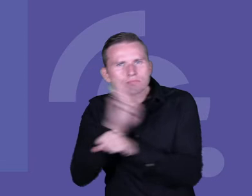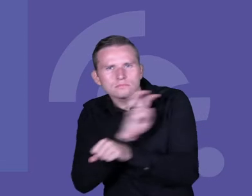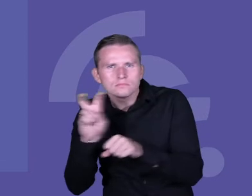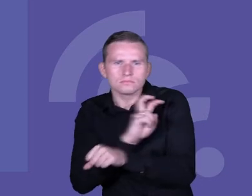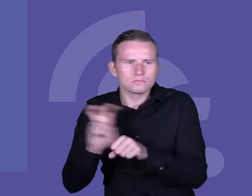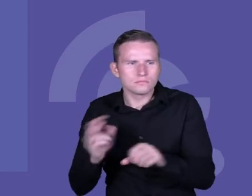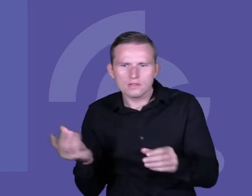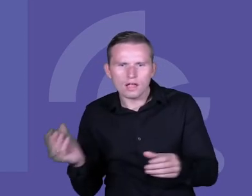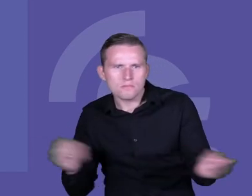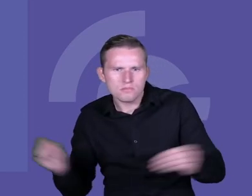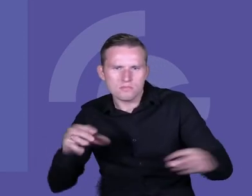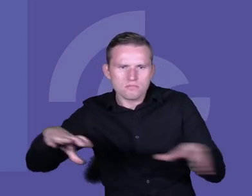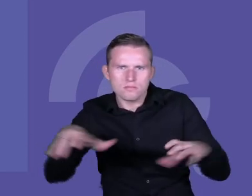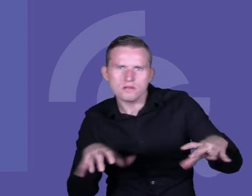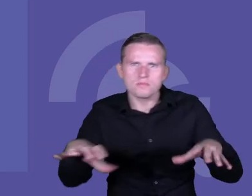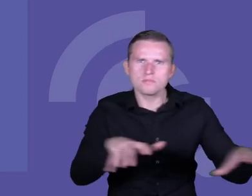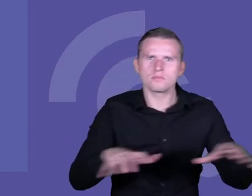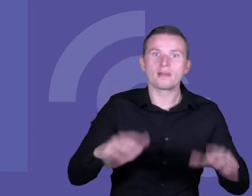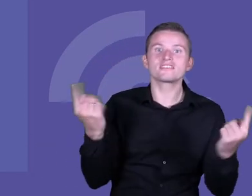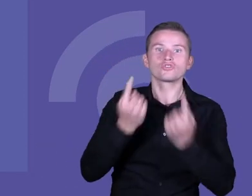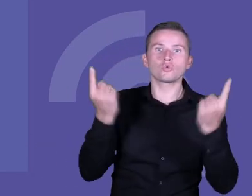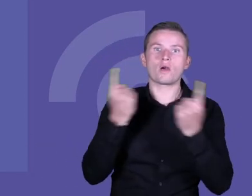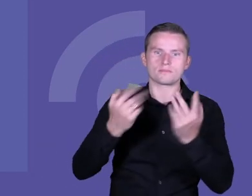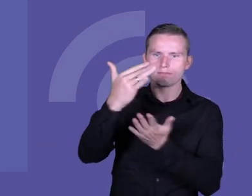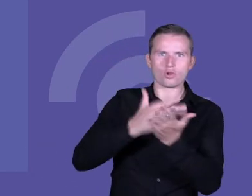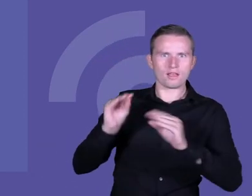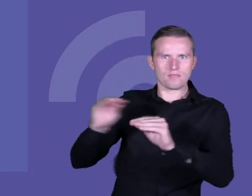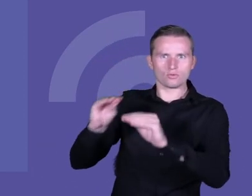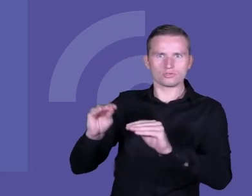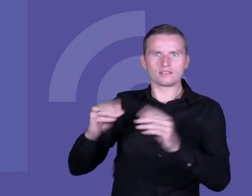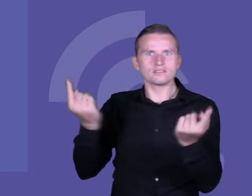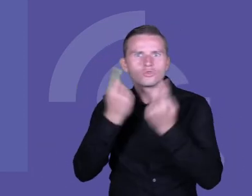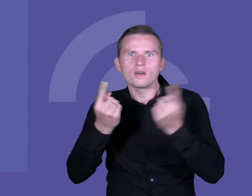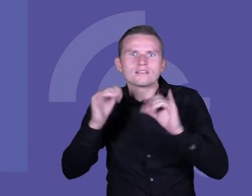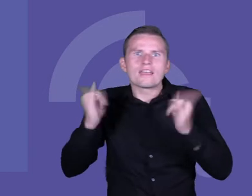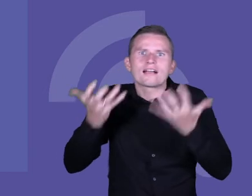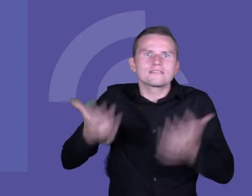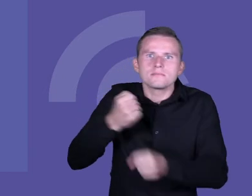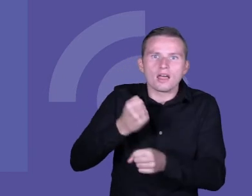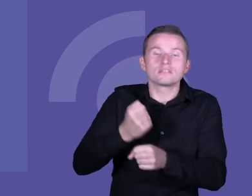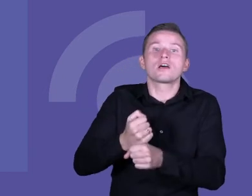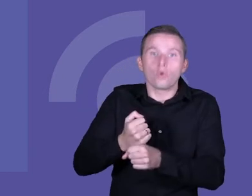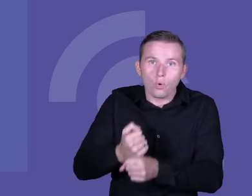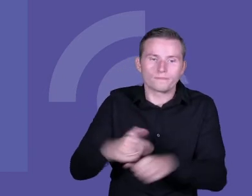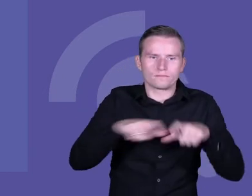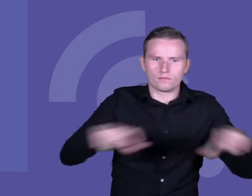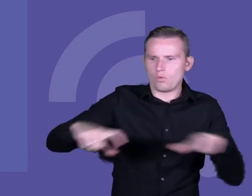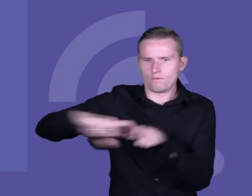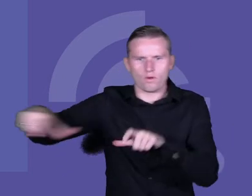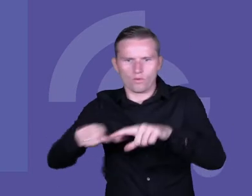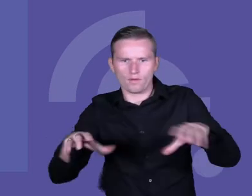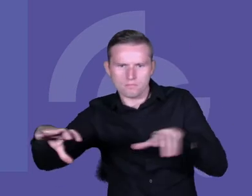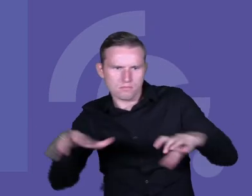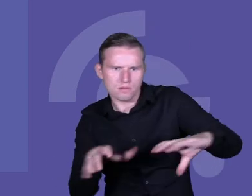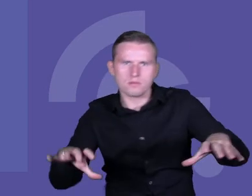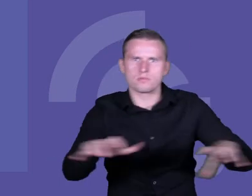sytuacji, do tego, w jaki sposób chcemy pracować. To jest oczywiste, ale warto to